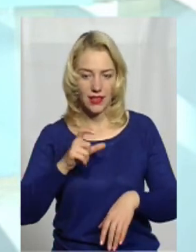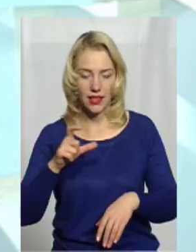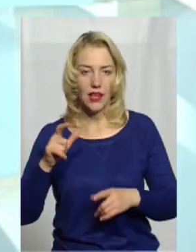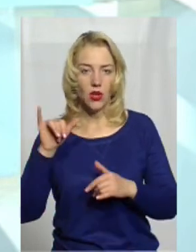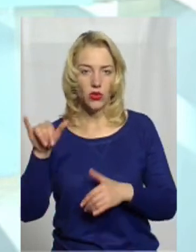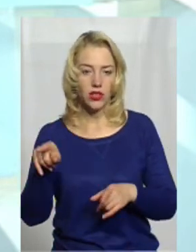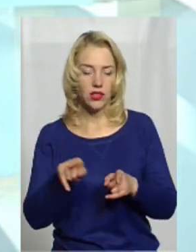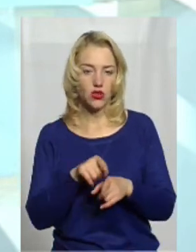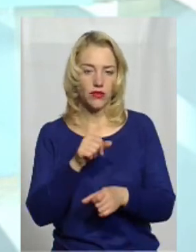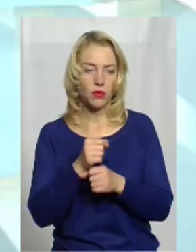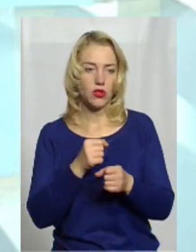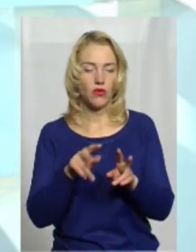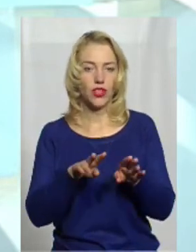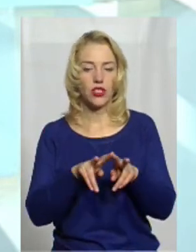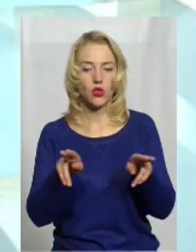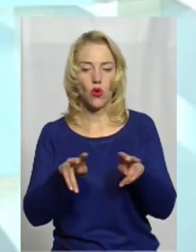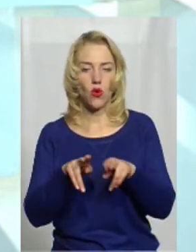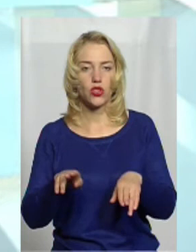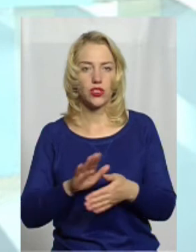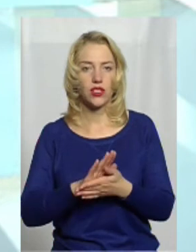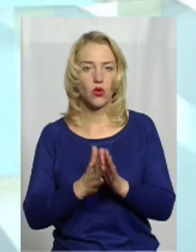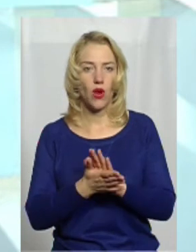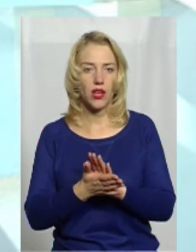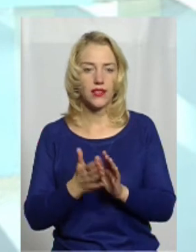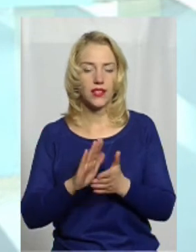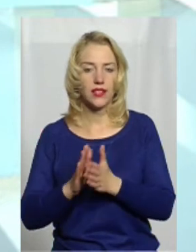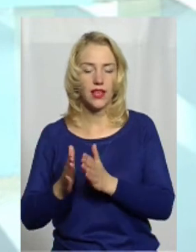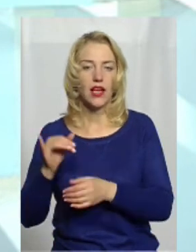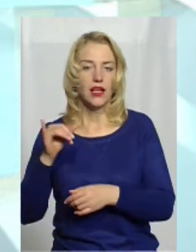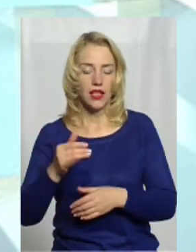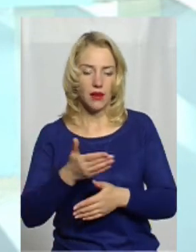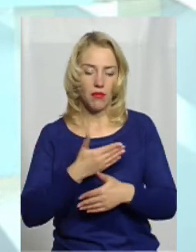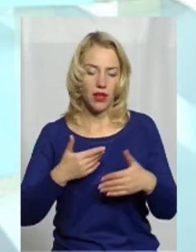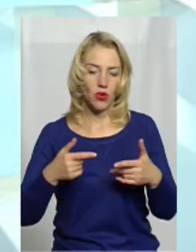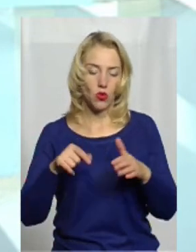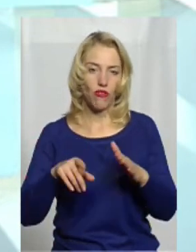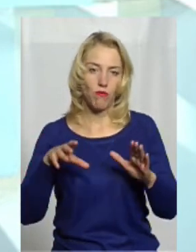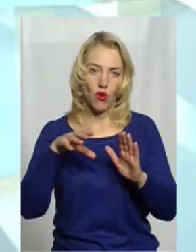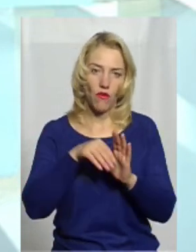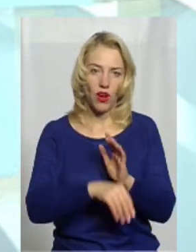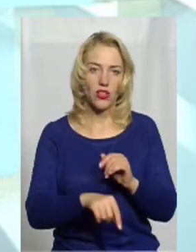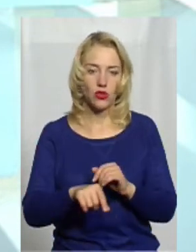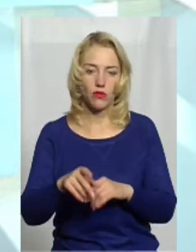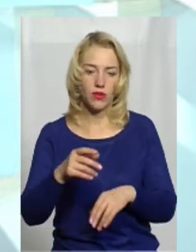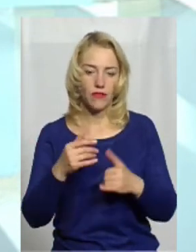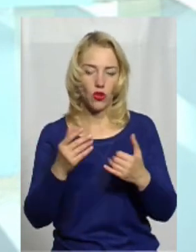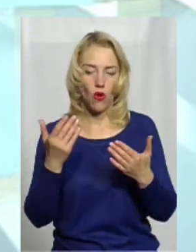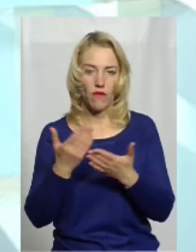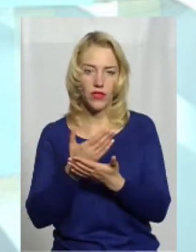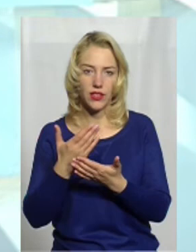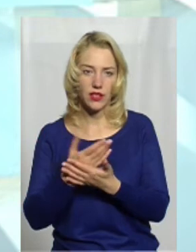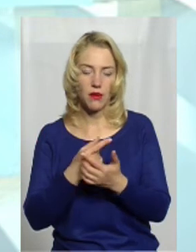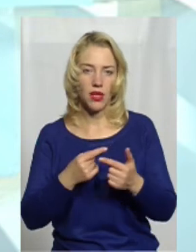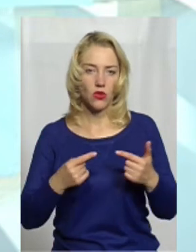також відпрацювали схожі ситуації, набули певного досвіду і тут ми впроваджуємо зараз ці новітні методики